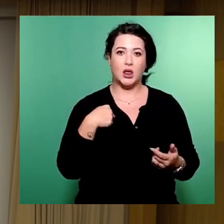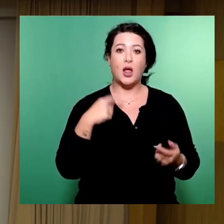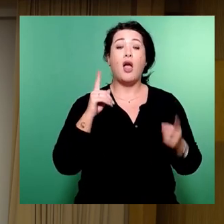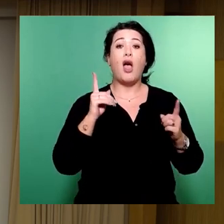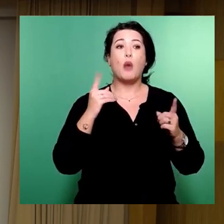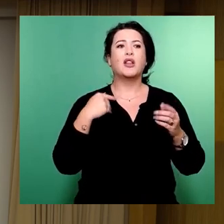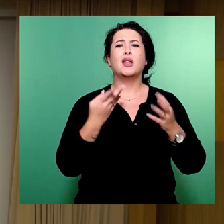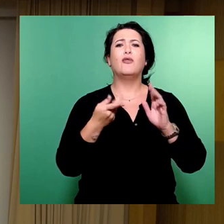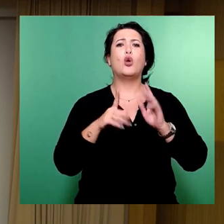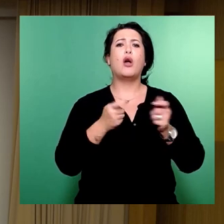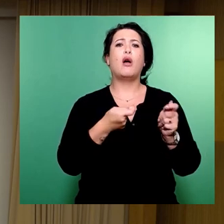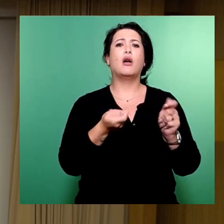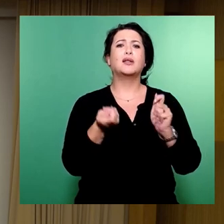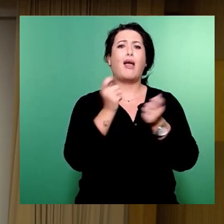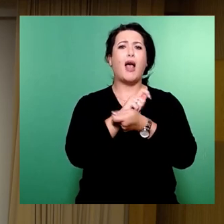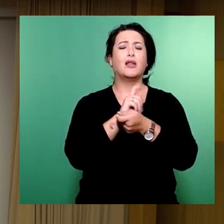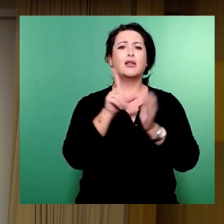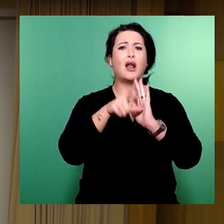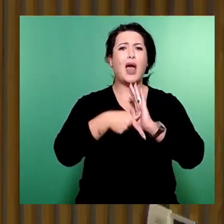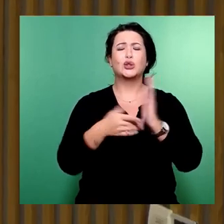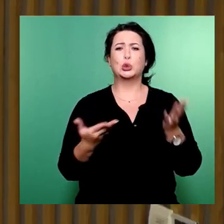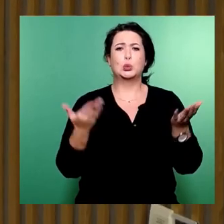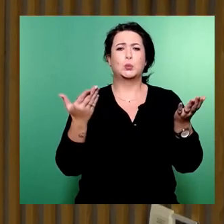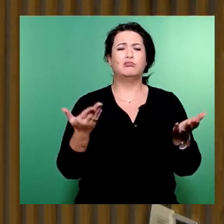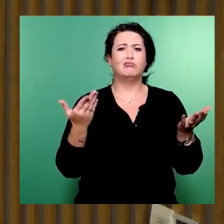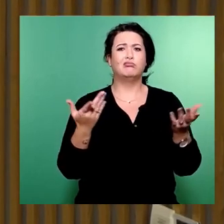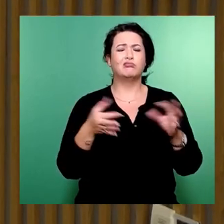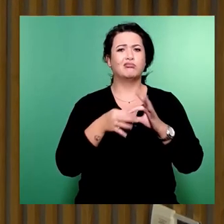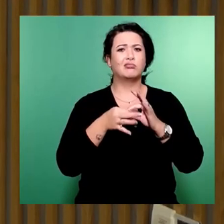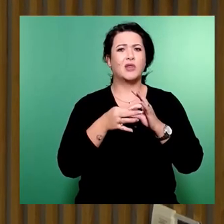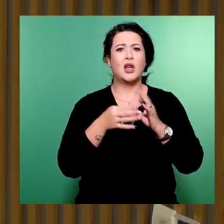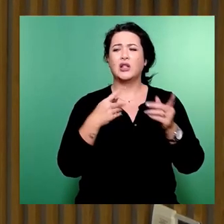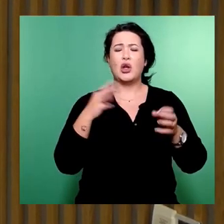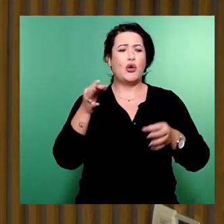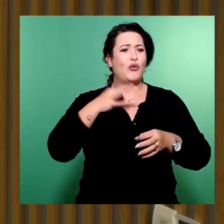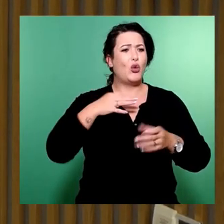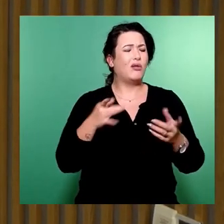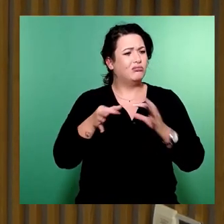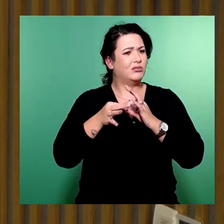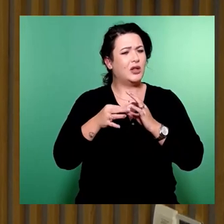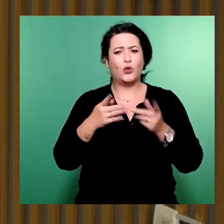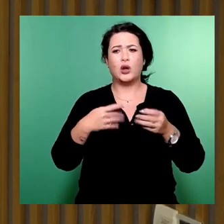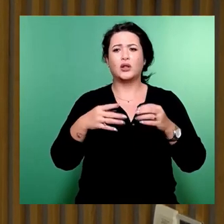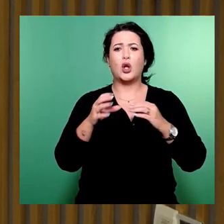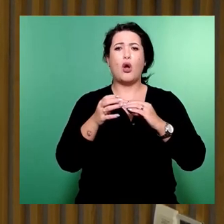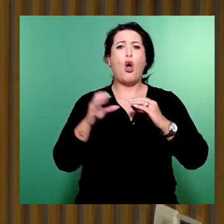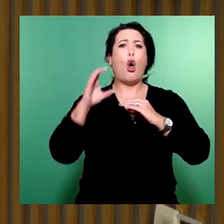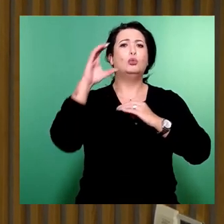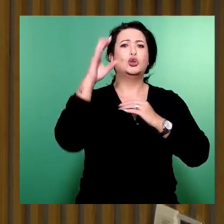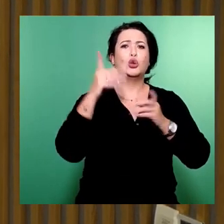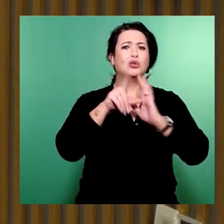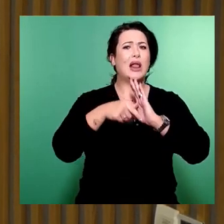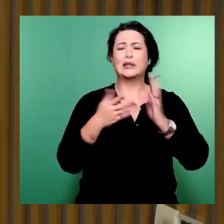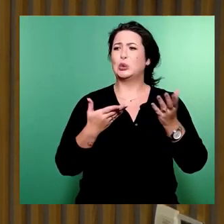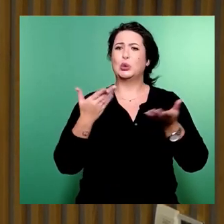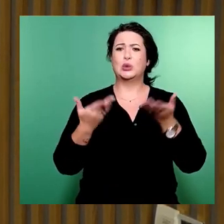nimmt die Vorlage keinen Zusammenhang, stellt sich keinen Zusammenhang zu den Optionsleistungen her, ist eine Begründung nicht enthalten, können wir nachher noch darüber reden.